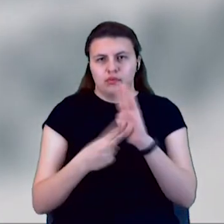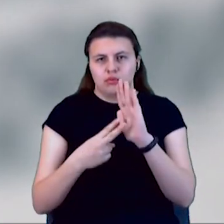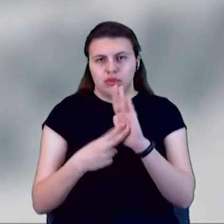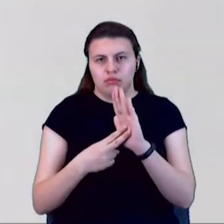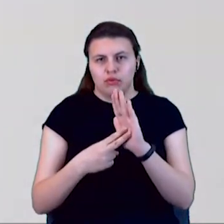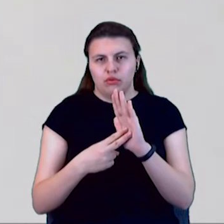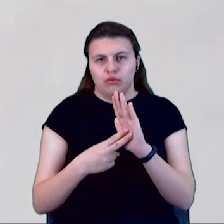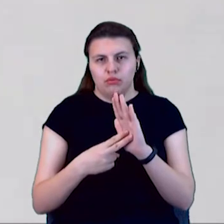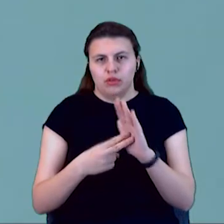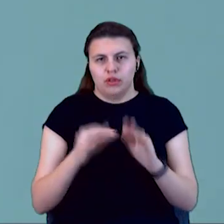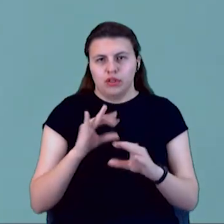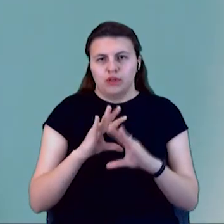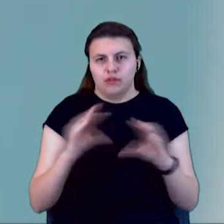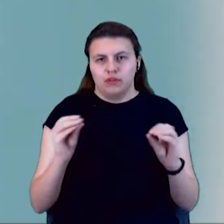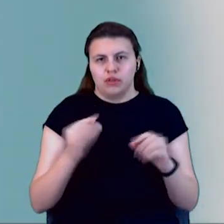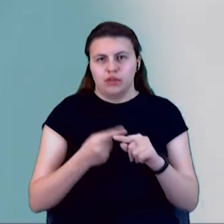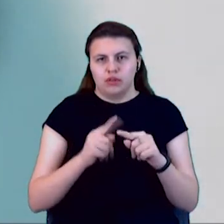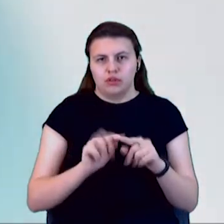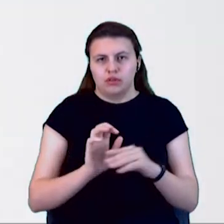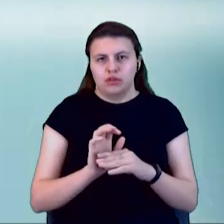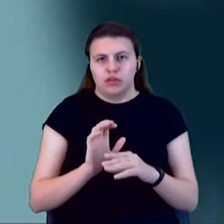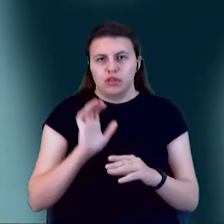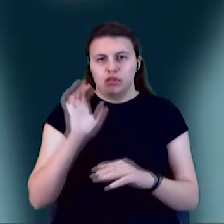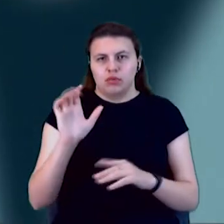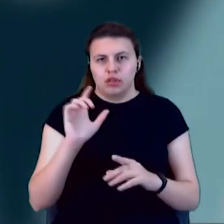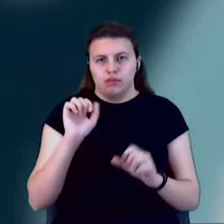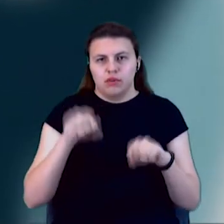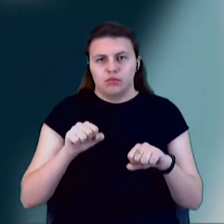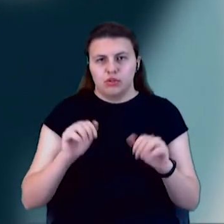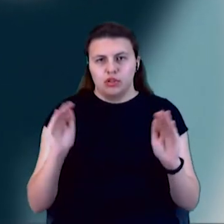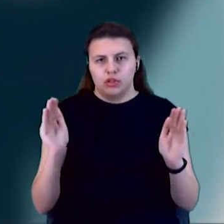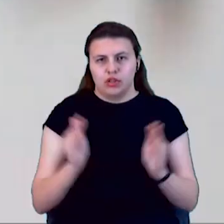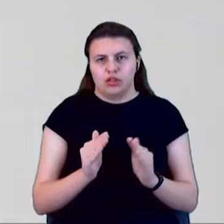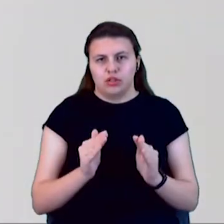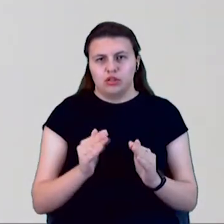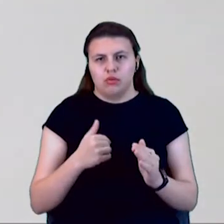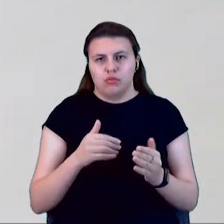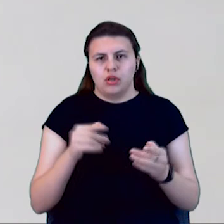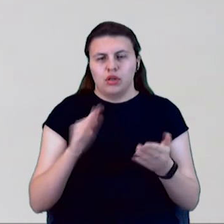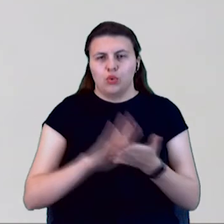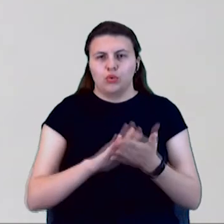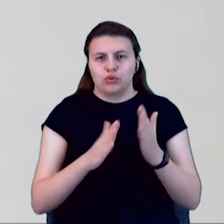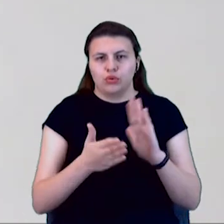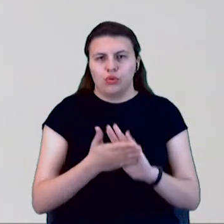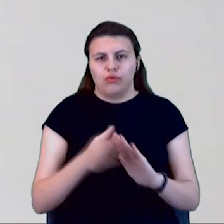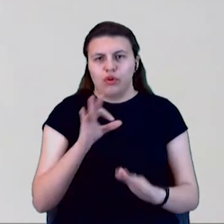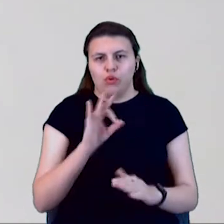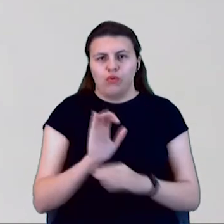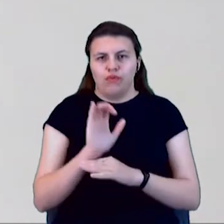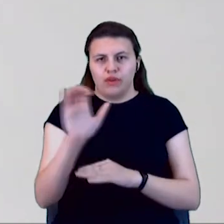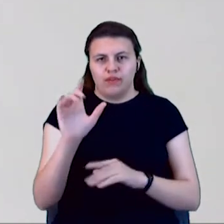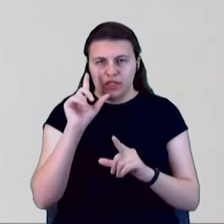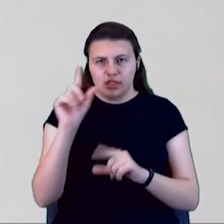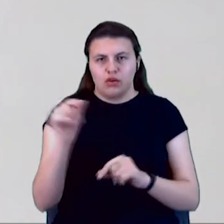І все, вся експортна наша можливість нам ограничивається. То есть нам ставлять услови о вивозі. І є дуже багато